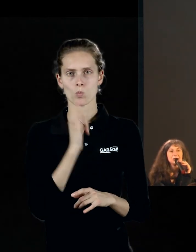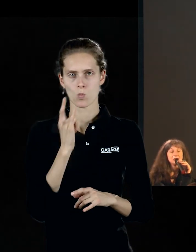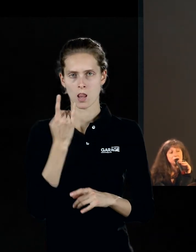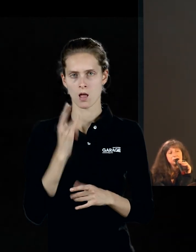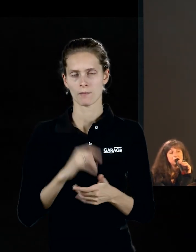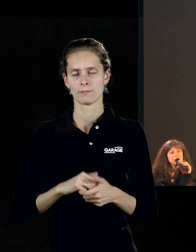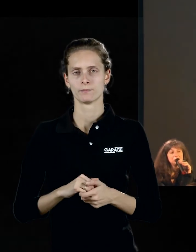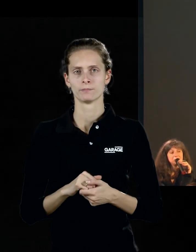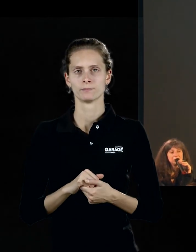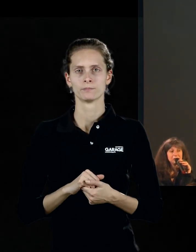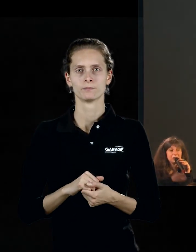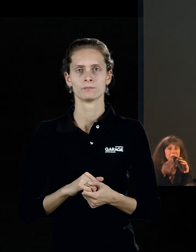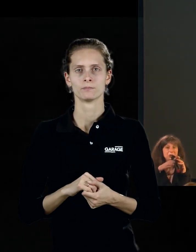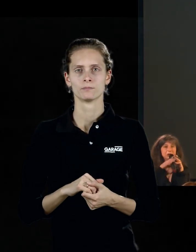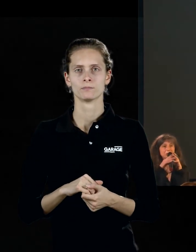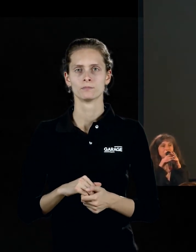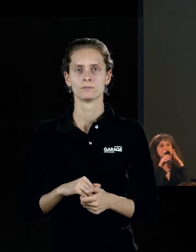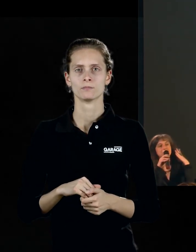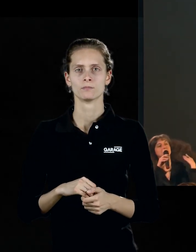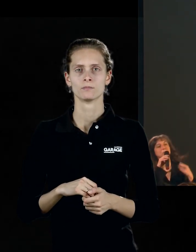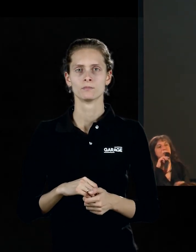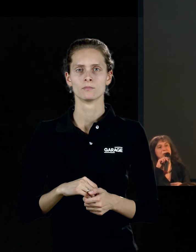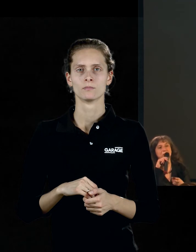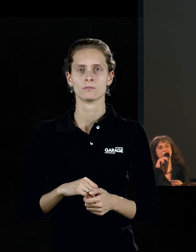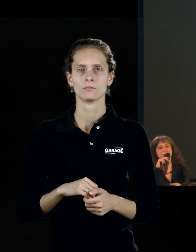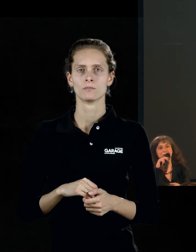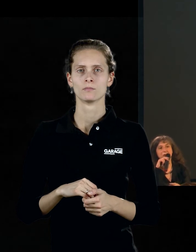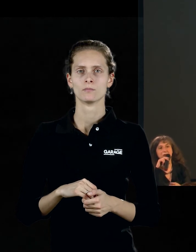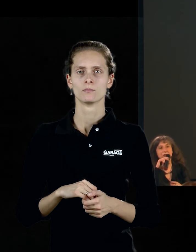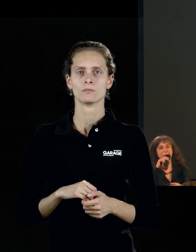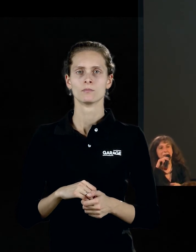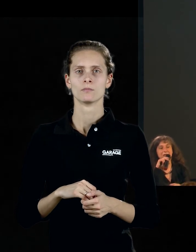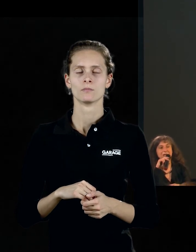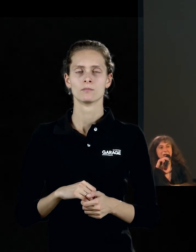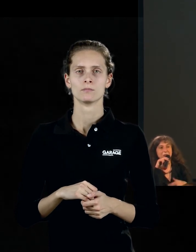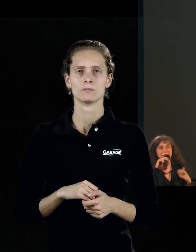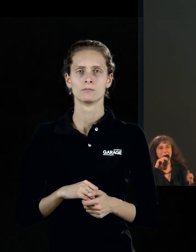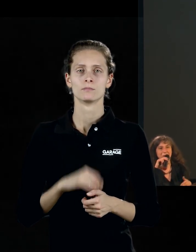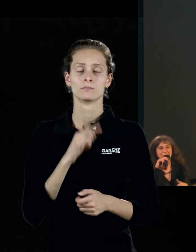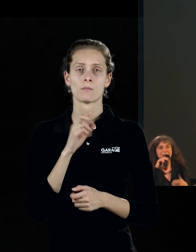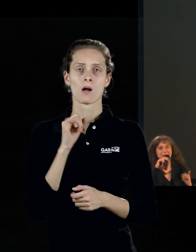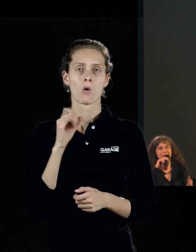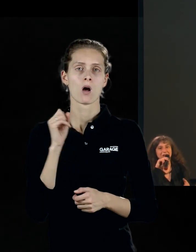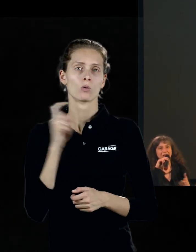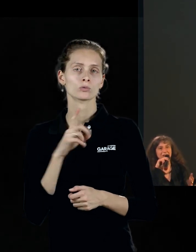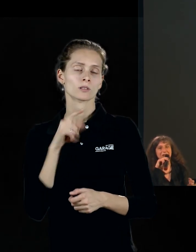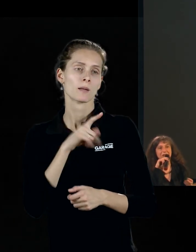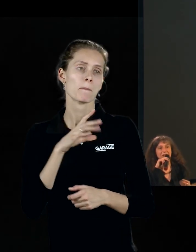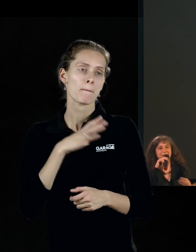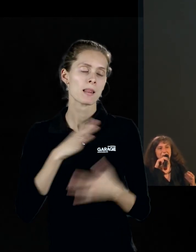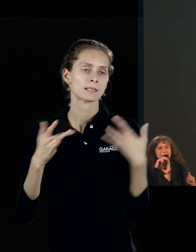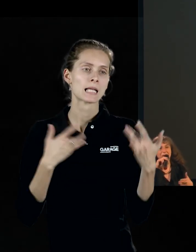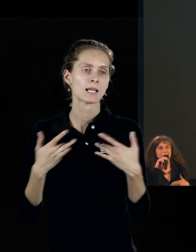персонажи, которые вполне, в общем, соотносятся с тем, что, например, в том же Баухаузе делал Оскар Шлеммер. В Баухаузе были театральные